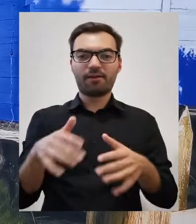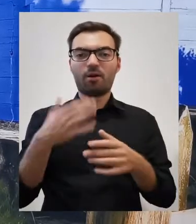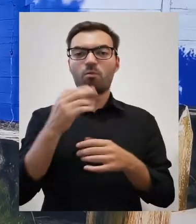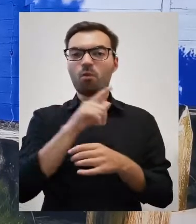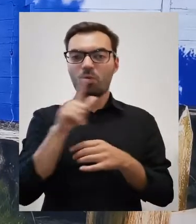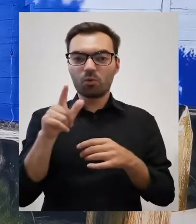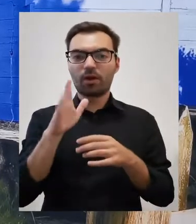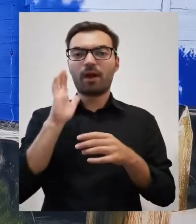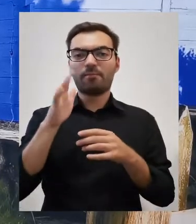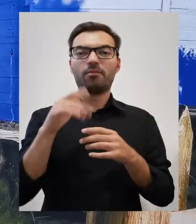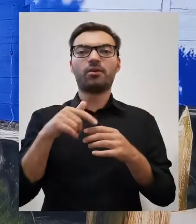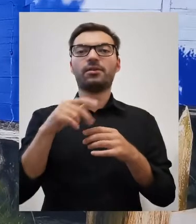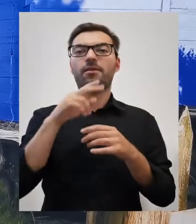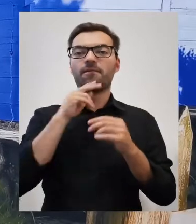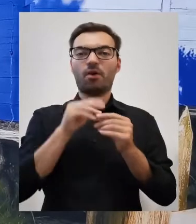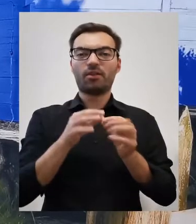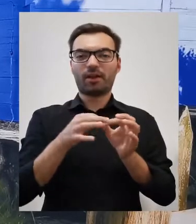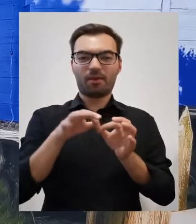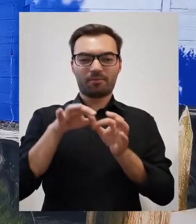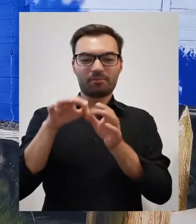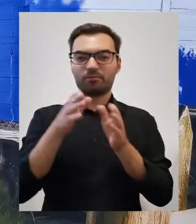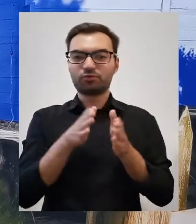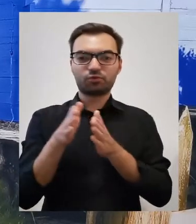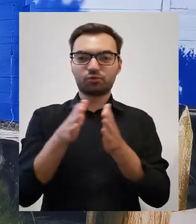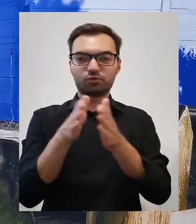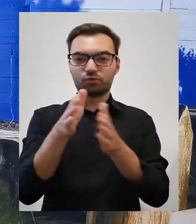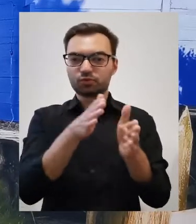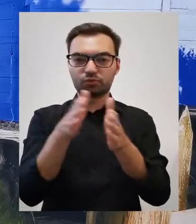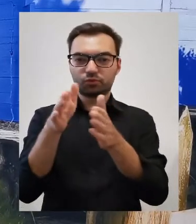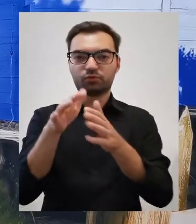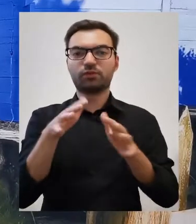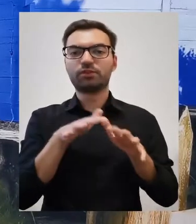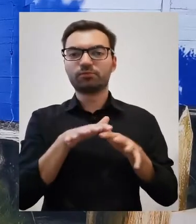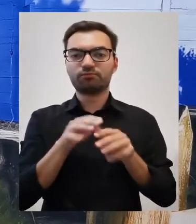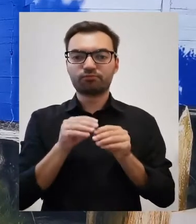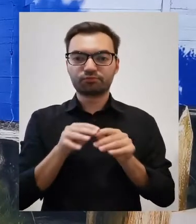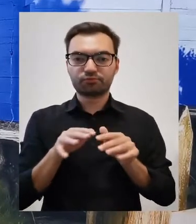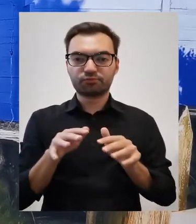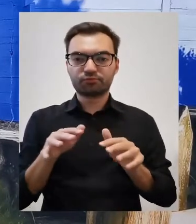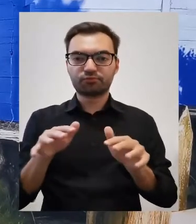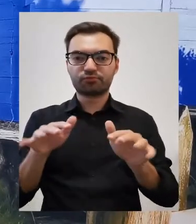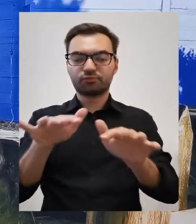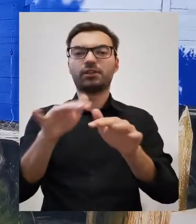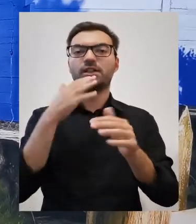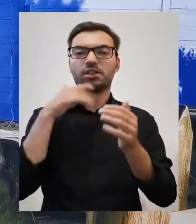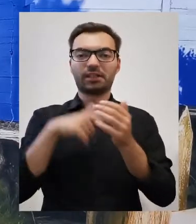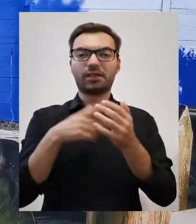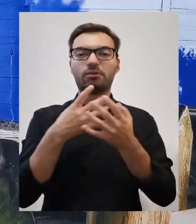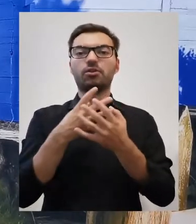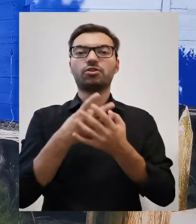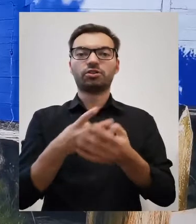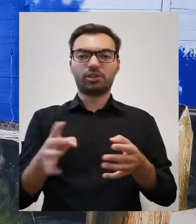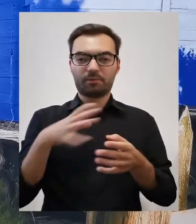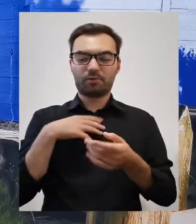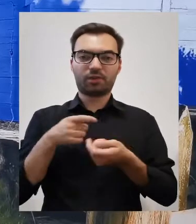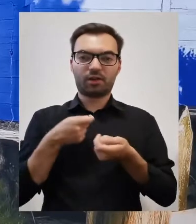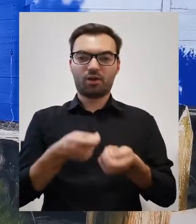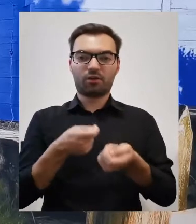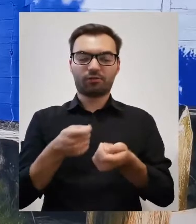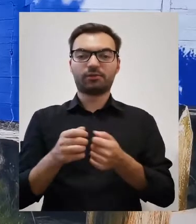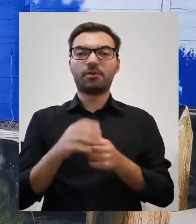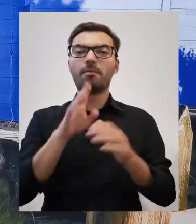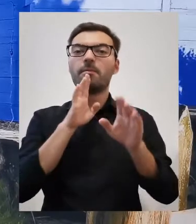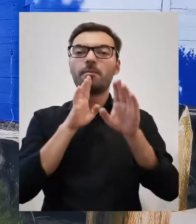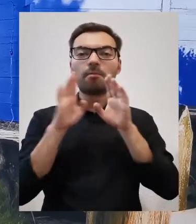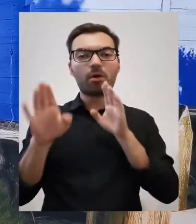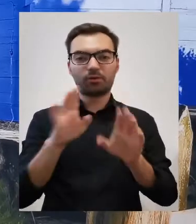nanosił muł, a później była melioracja i odpowiednio przygotowywano ziemię do tego, aby ją uprawiać. I coś takiego właśnie